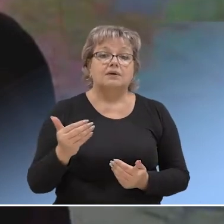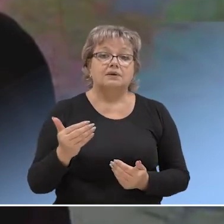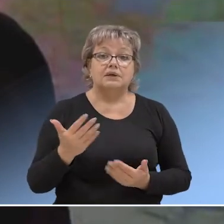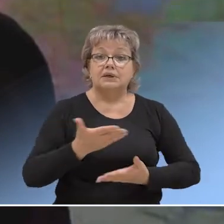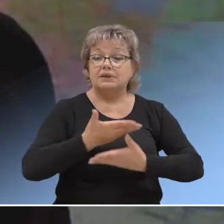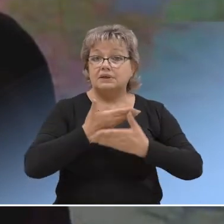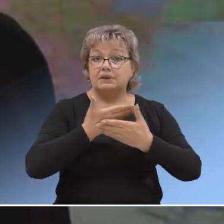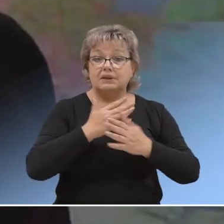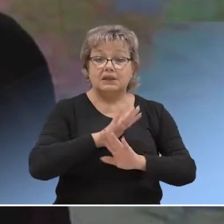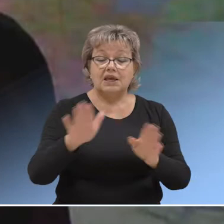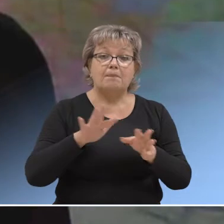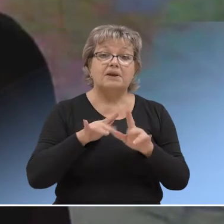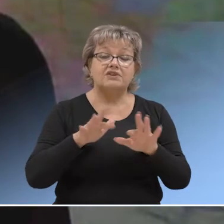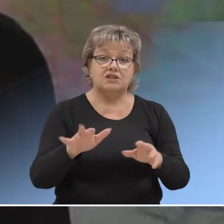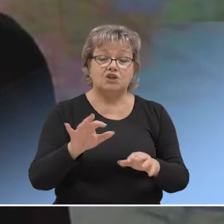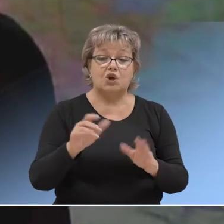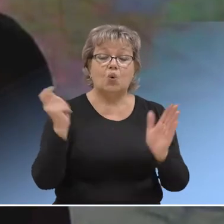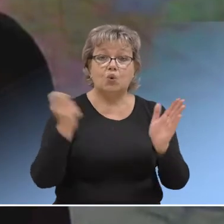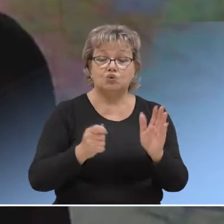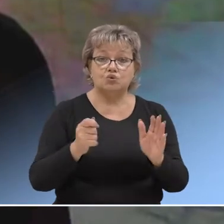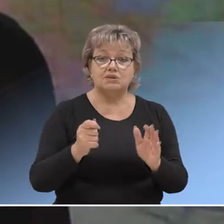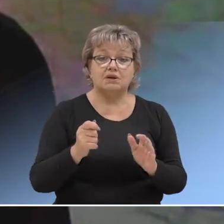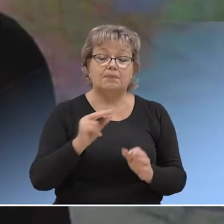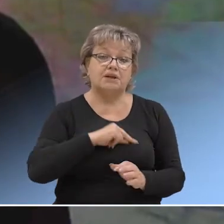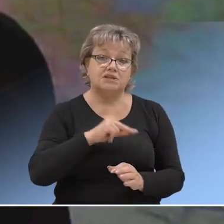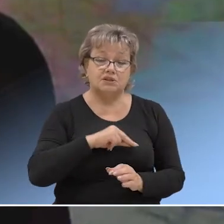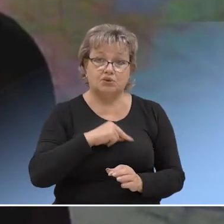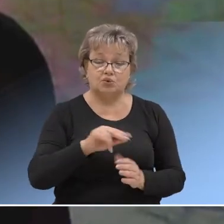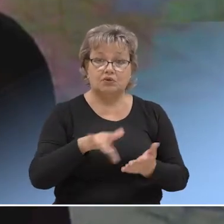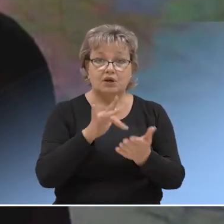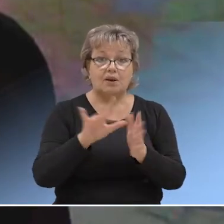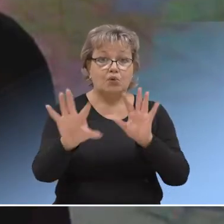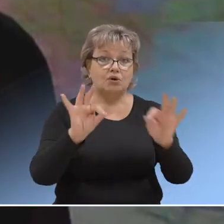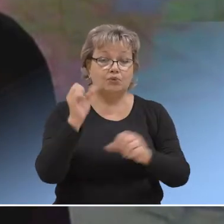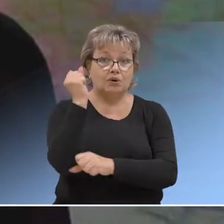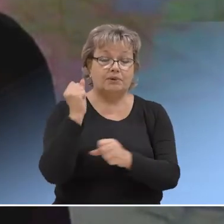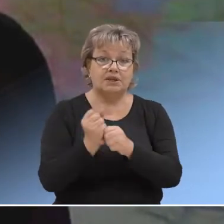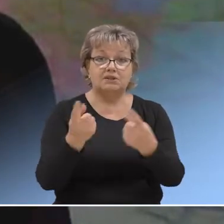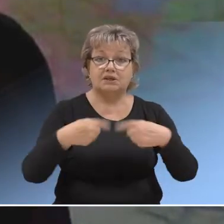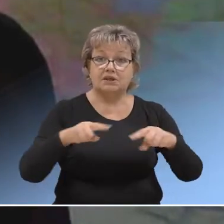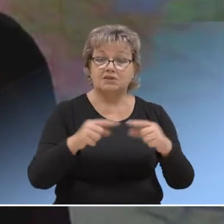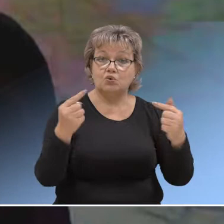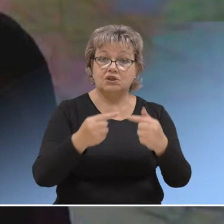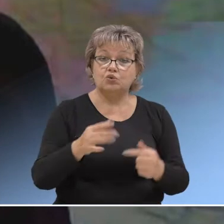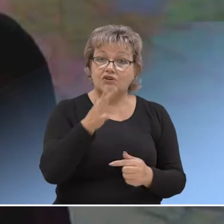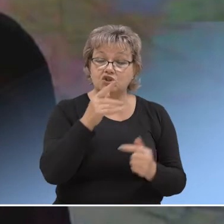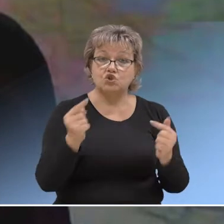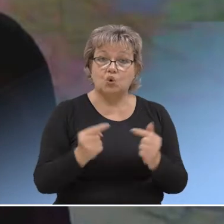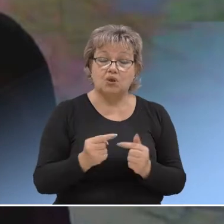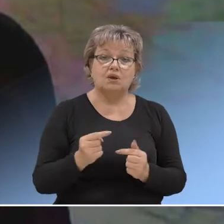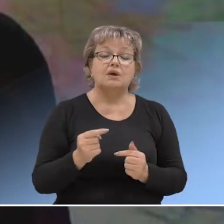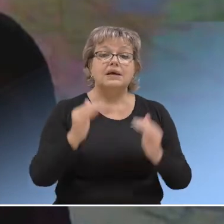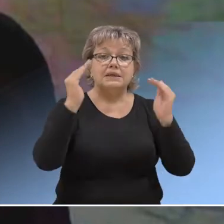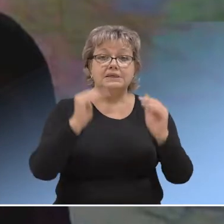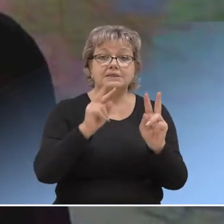не проведение конкурсных процедур муниципального образования по отбору подрядных организаций установленные сроки,